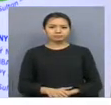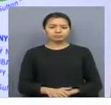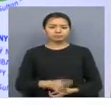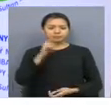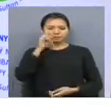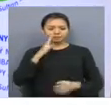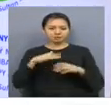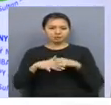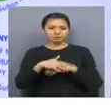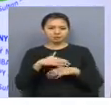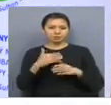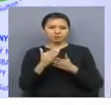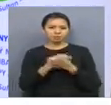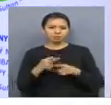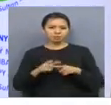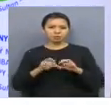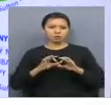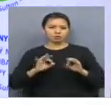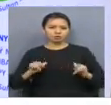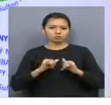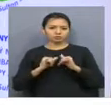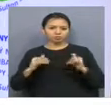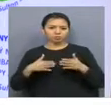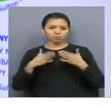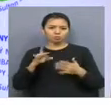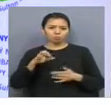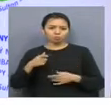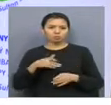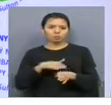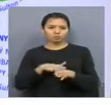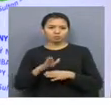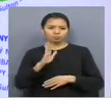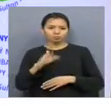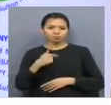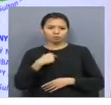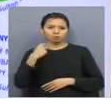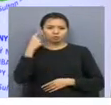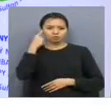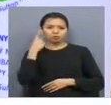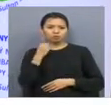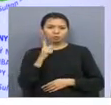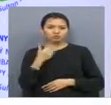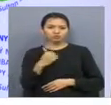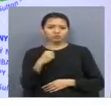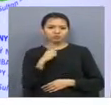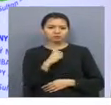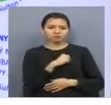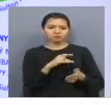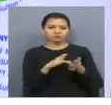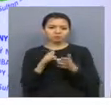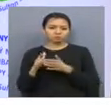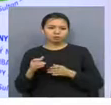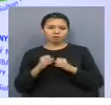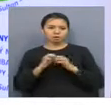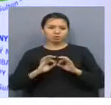Қазақстанда туризм бағыты жақсы дамығандықтан. Үлкен үрөл атқаруы мүмкінде байтуғаты олық негіз бар. Себебі сіздерде туризм бағыты жақсы